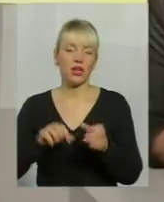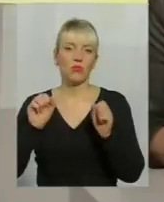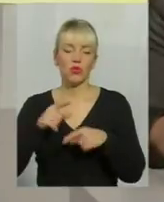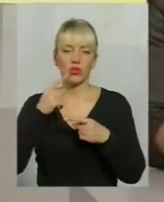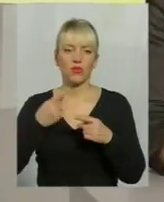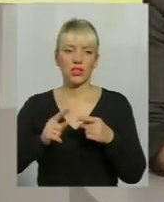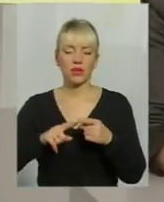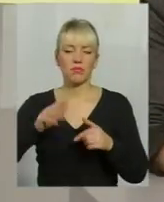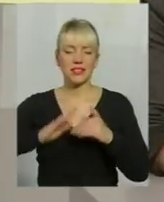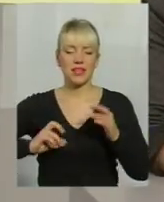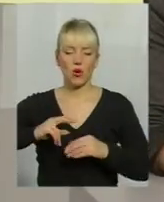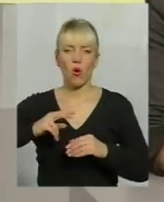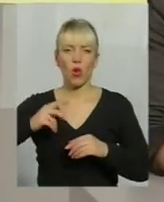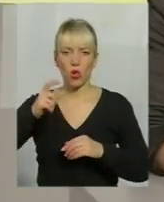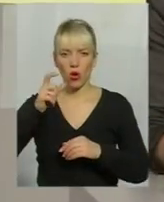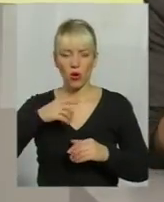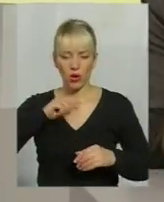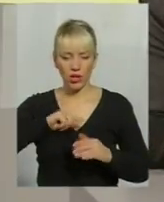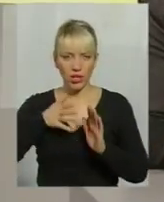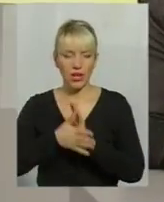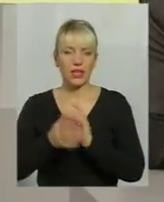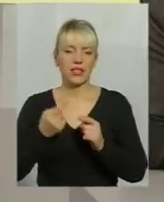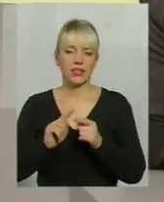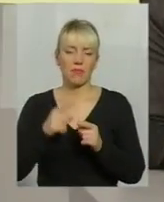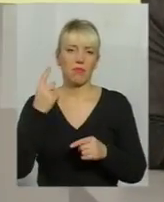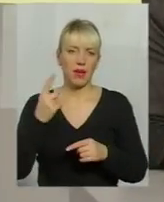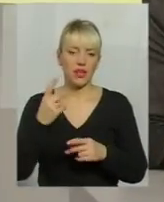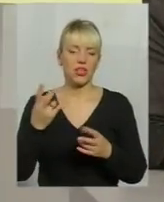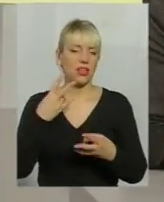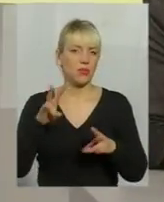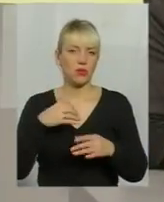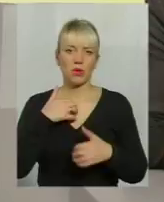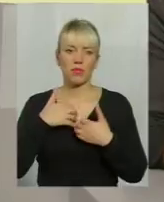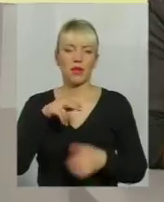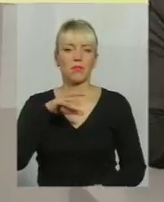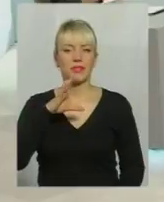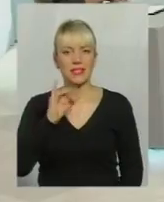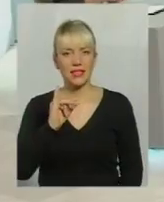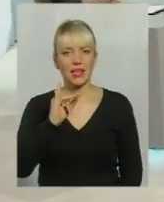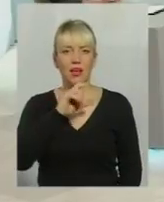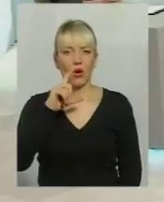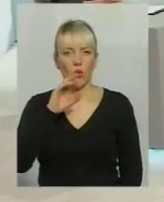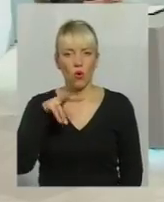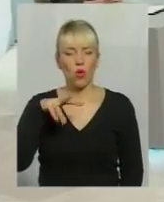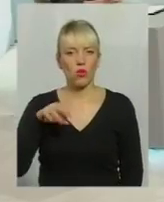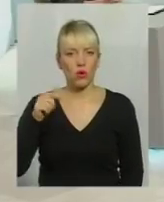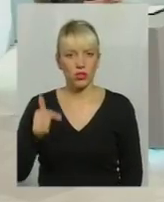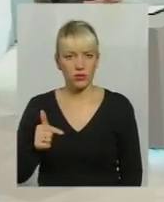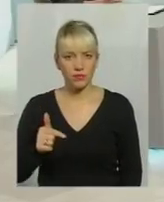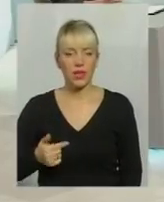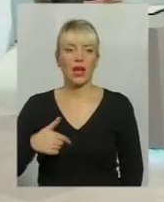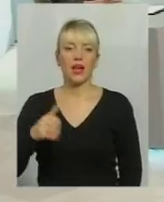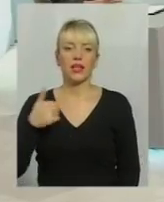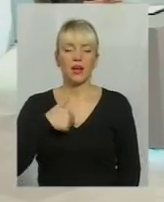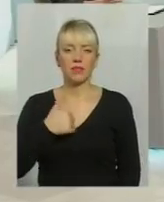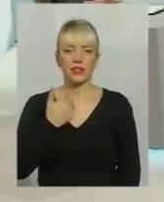що психолог – це перша ланка. Тобто, не треба поспішатися, спочатку треба звернутися до психолога. Так? Ваша думка? Я би хотіла